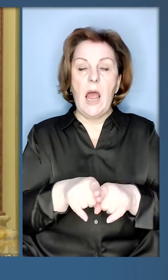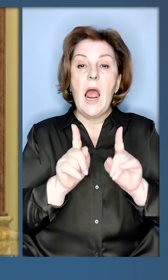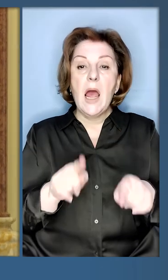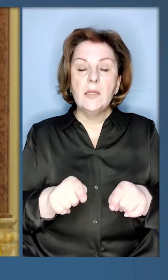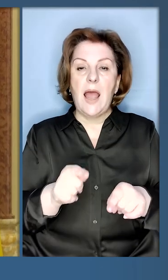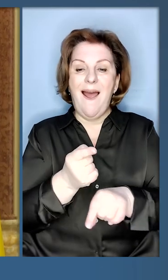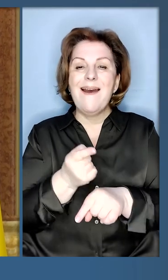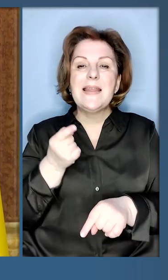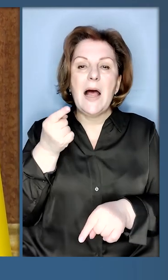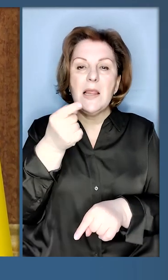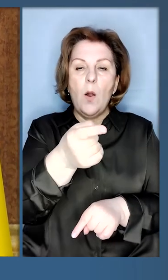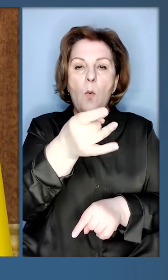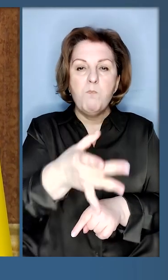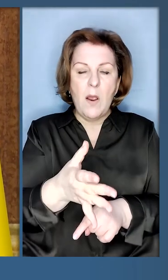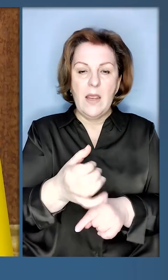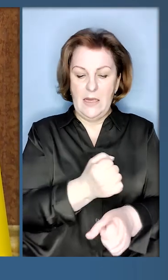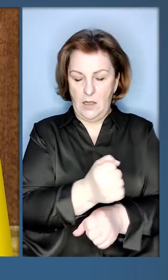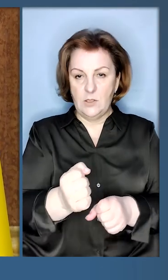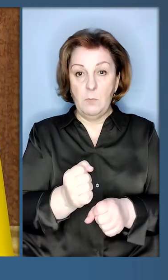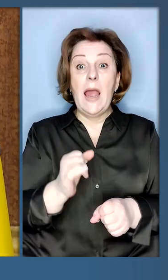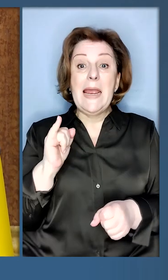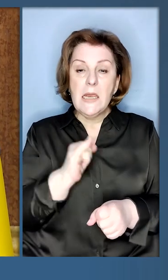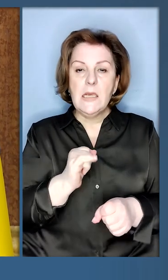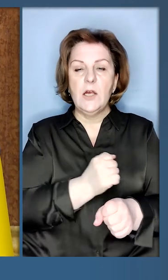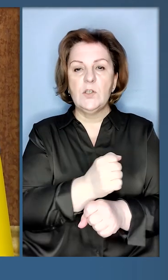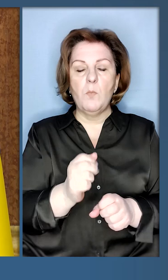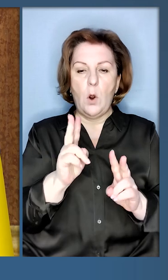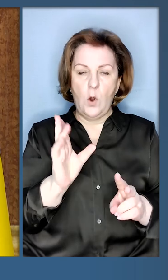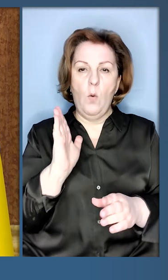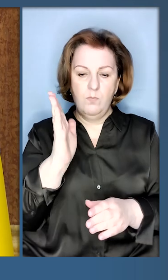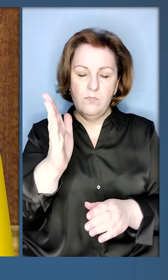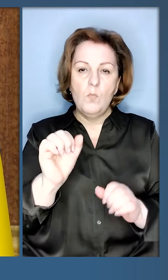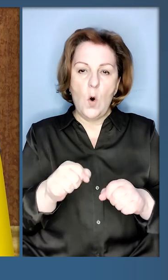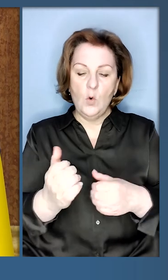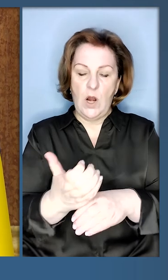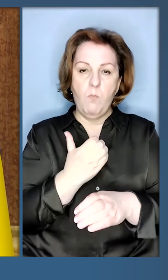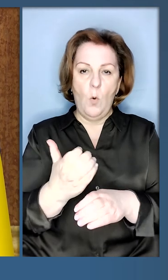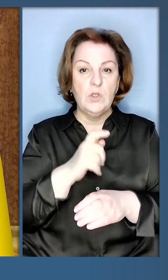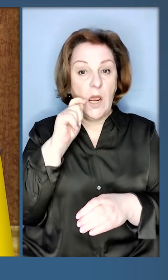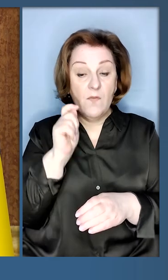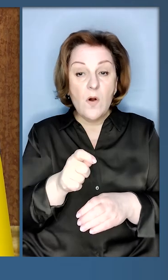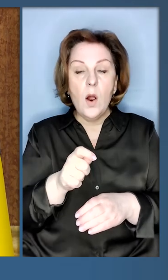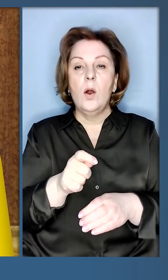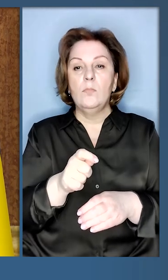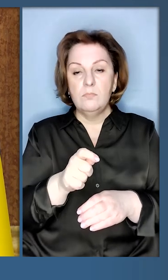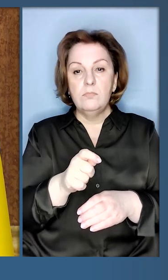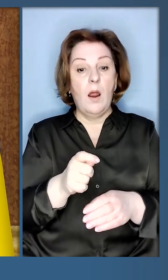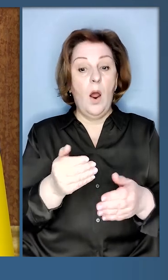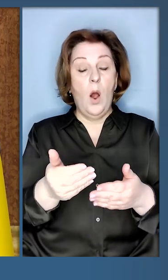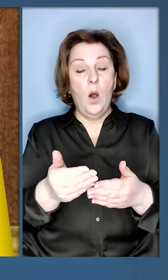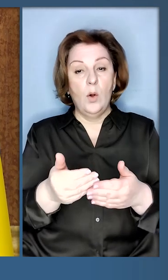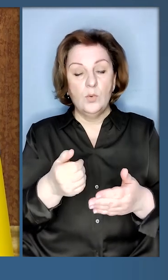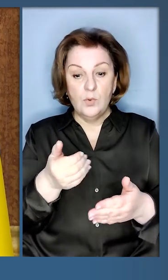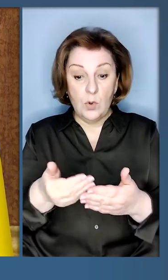Ми далекобійної зброї, та зброя, яка ще може постачатись в Україну, і до цього її не було.